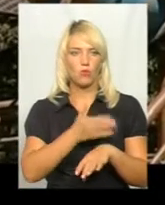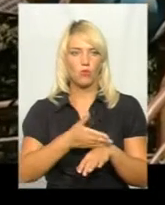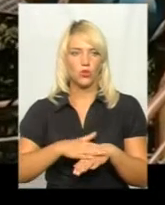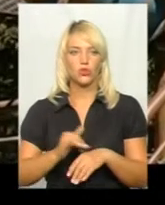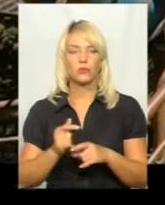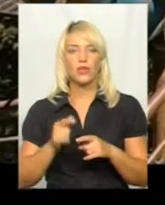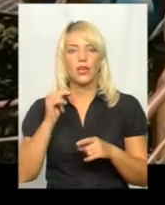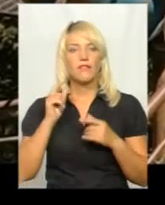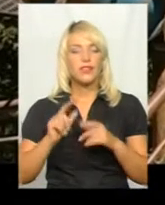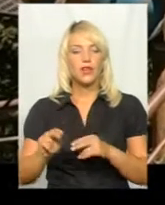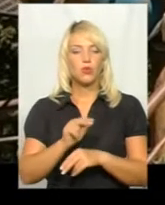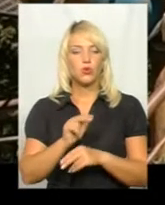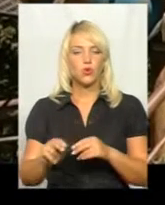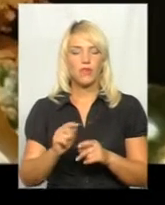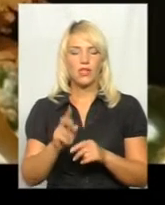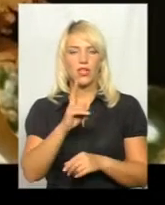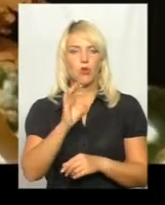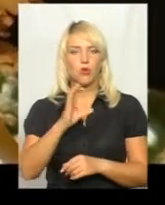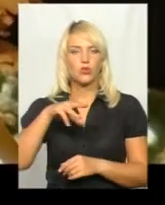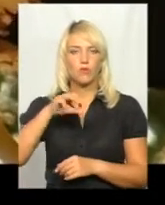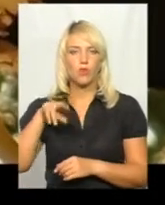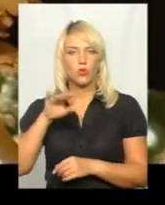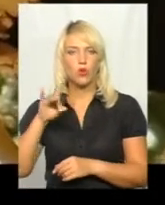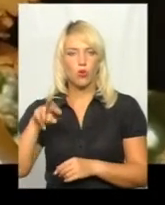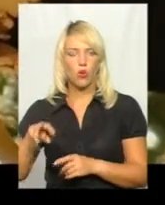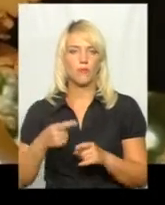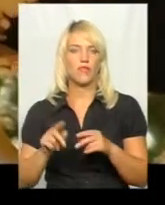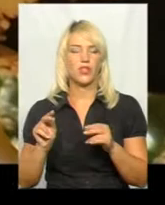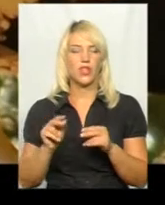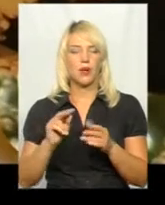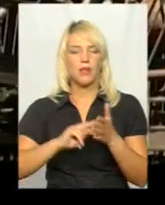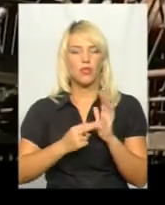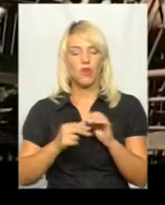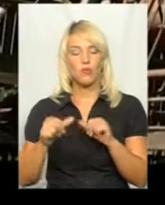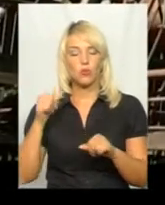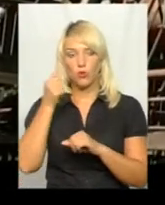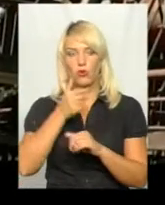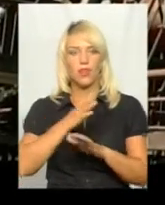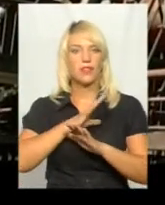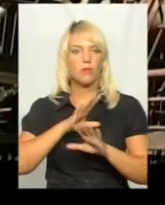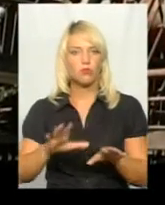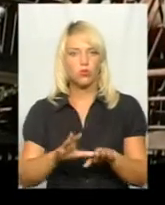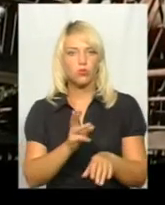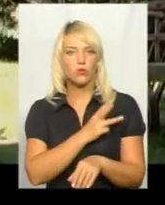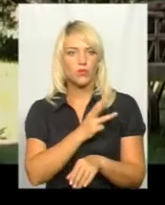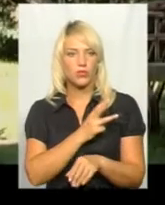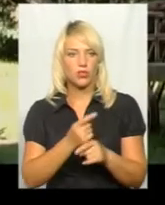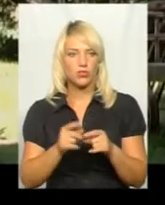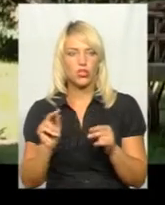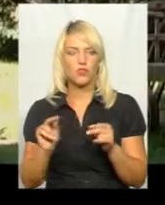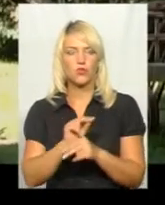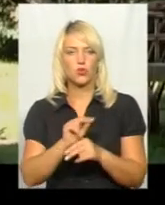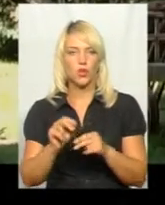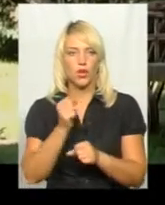Відремонтувати космодром планували минулого року, але не знайшли виконавців робіт, каже начальник відділу з благоустрою управління житлово